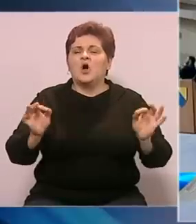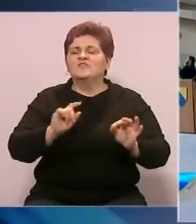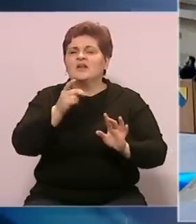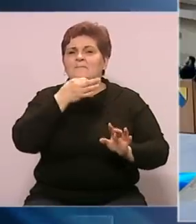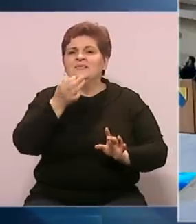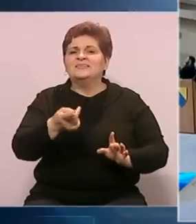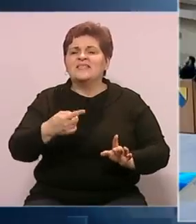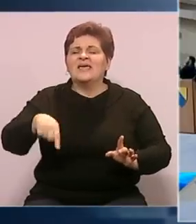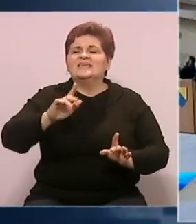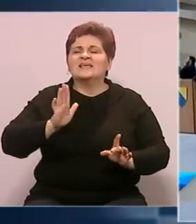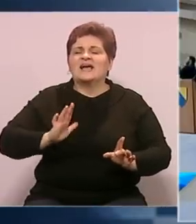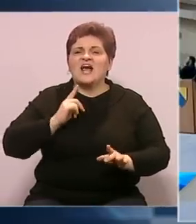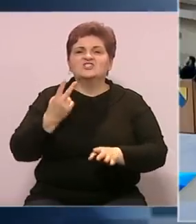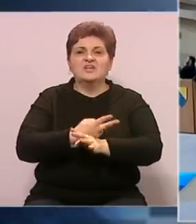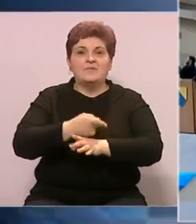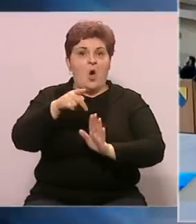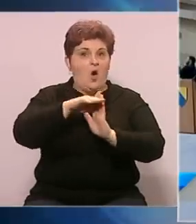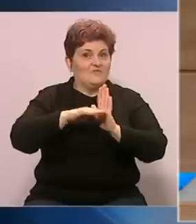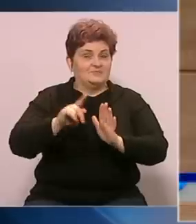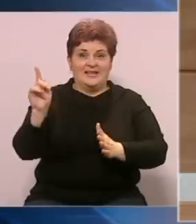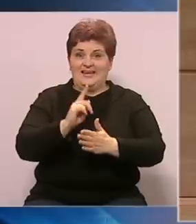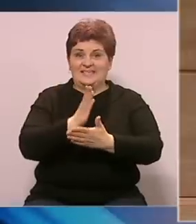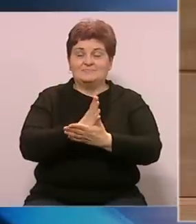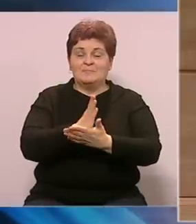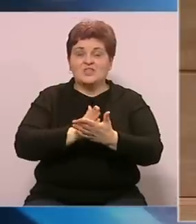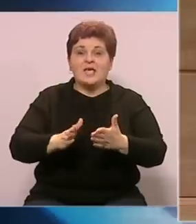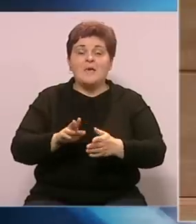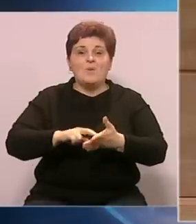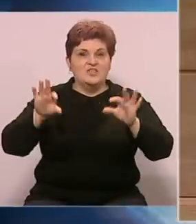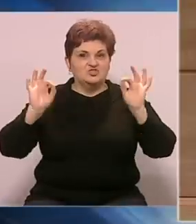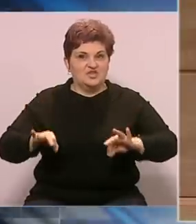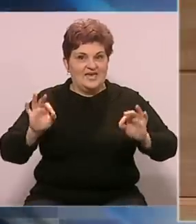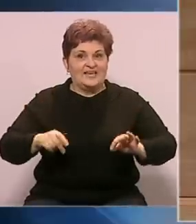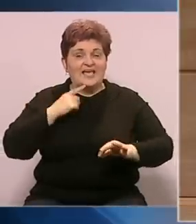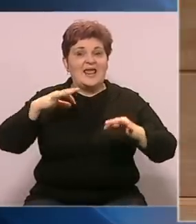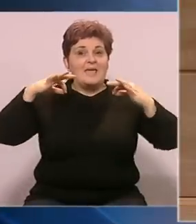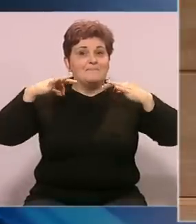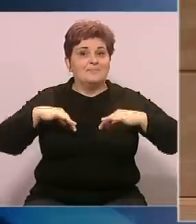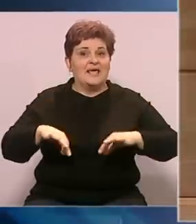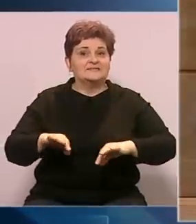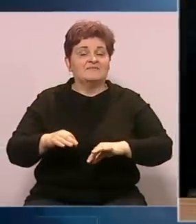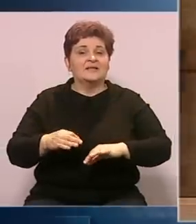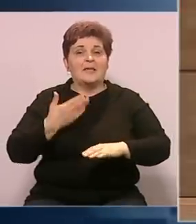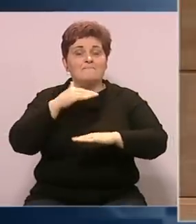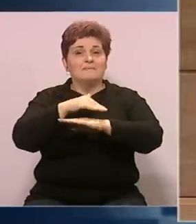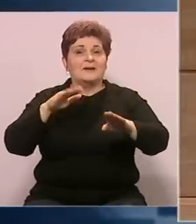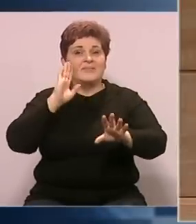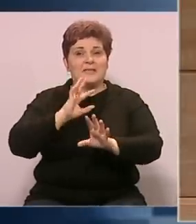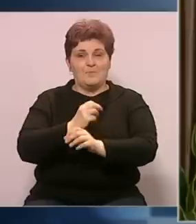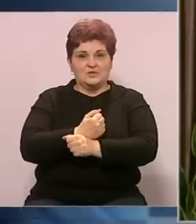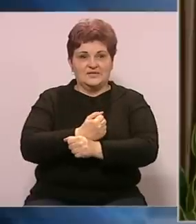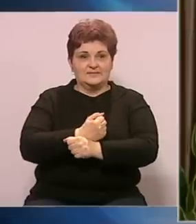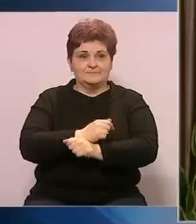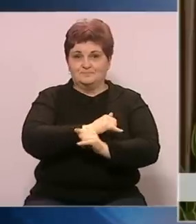bitna za građane i državu. Ovaj zakon ne smije biti dio političke igre, smatra predsjedavajući predstavničkog doma parlamenta BiH.